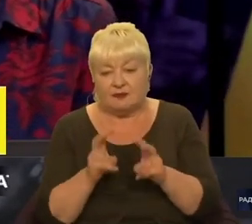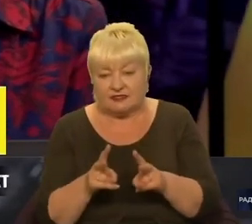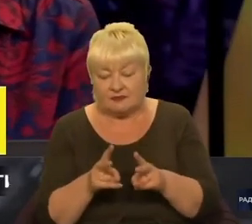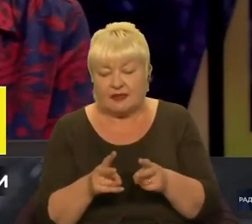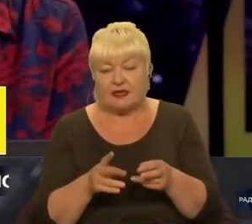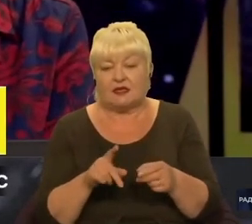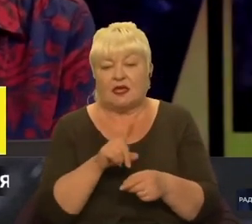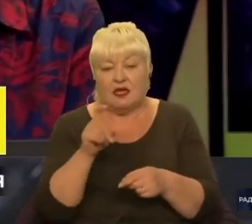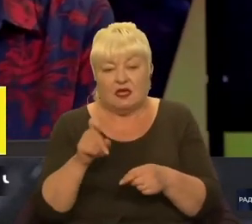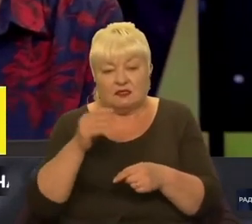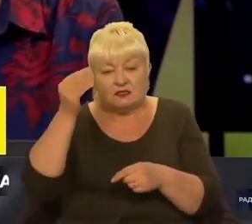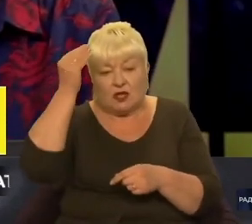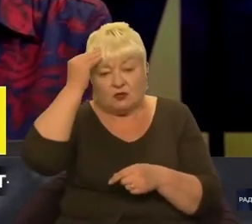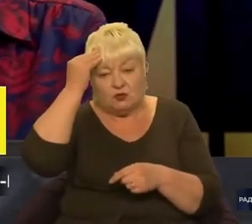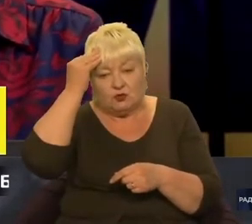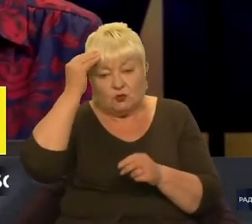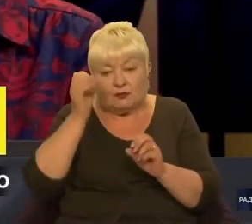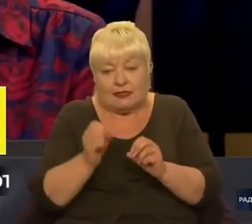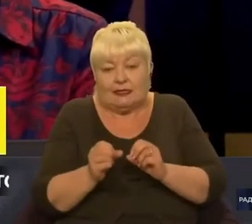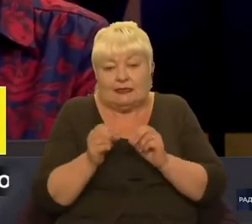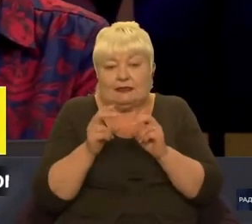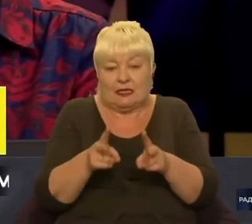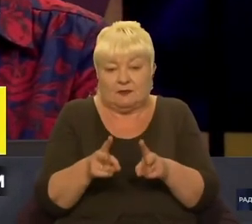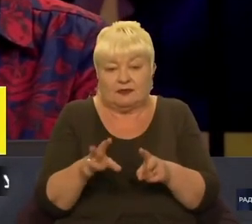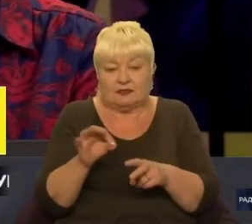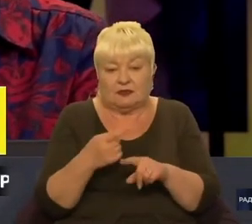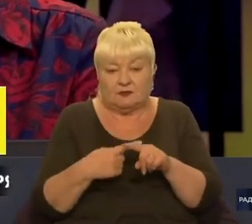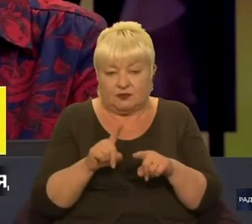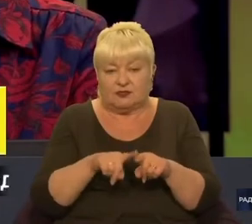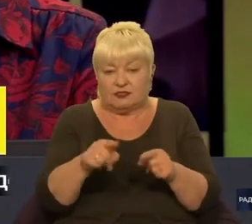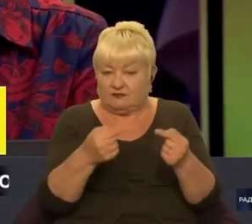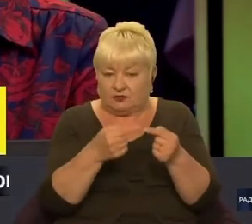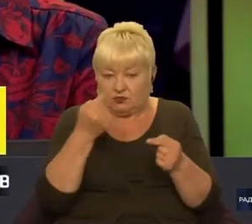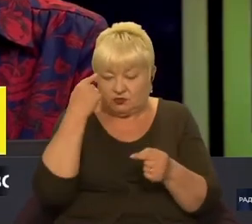небезпеки, про це ви точно знаєте.